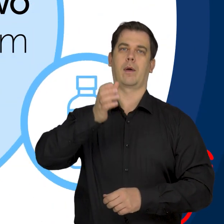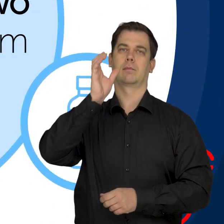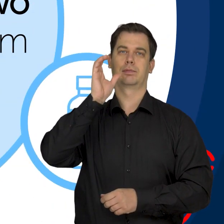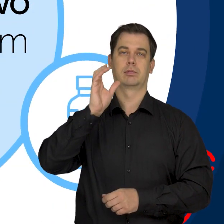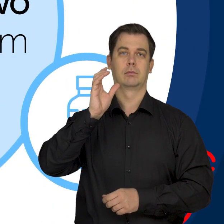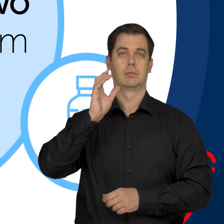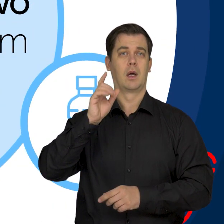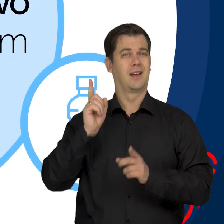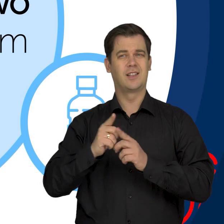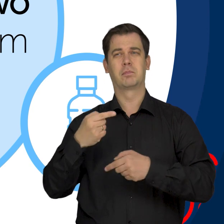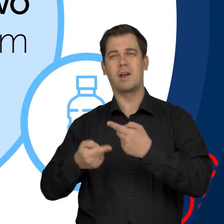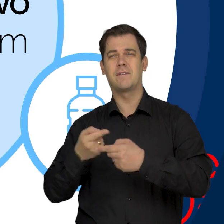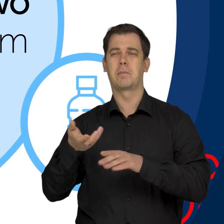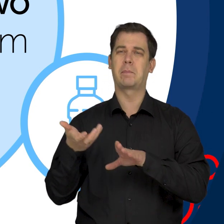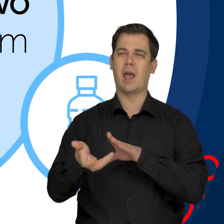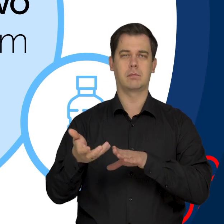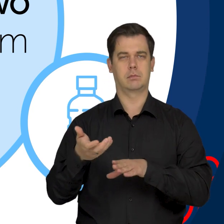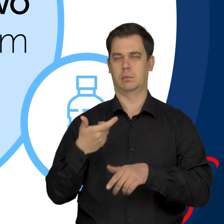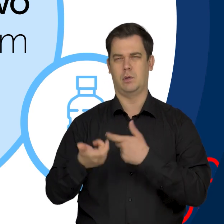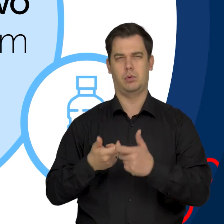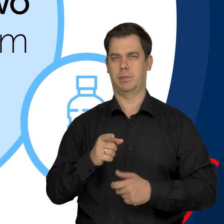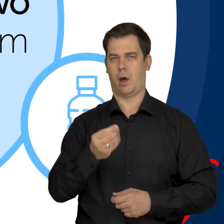Unikaj wysoko przetworzonej żywności.